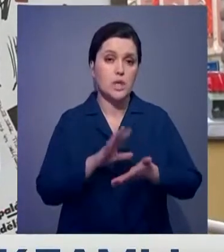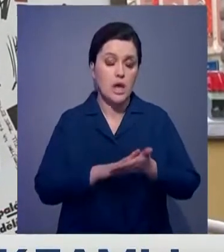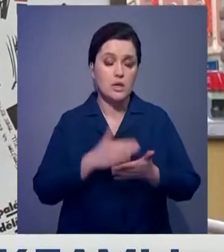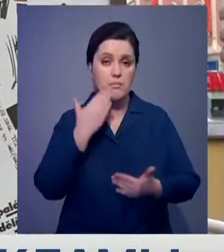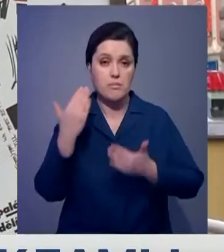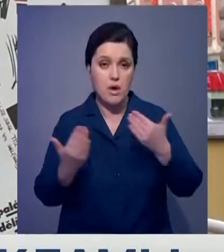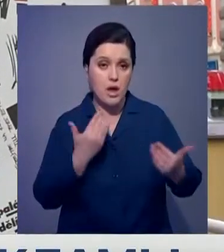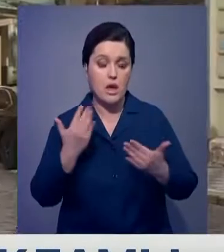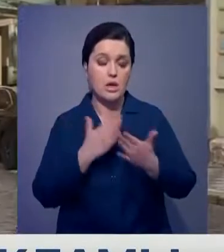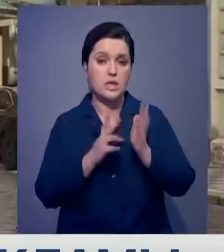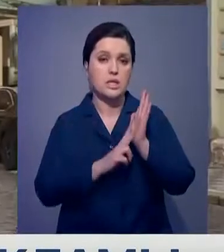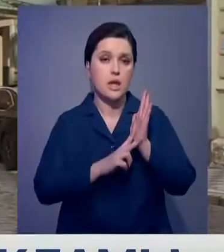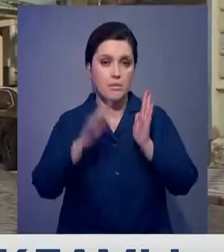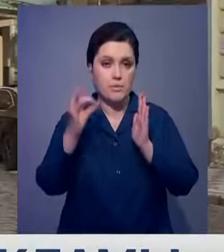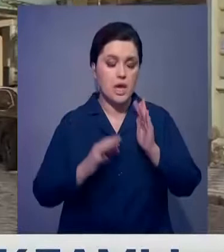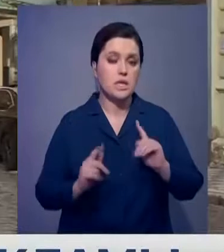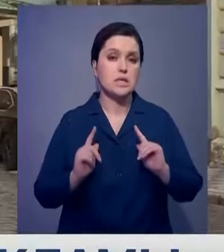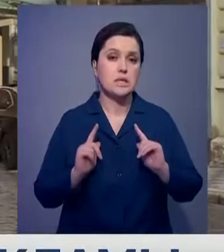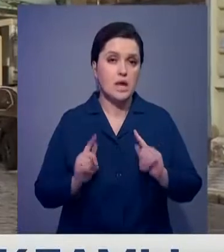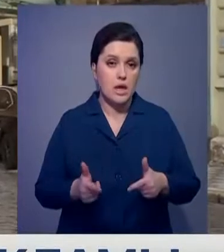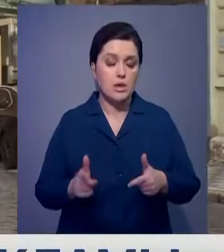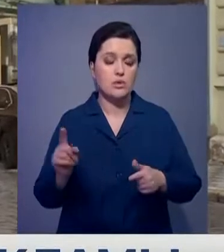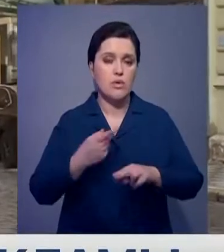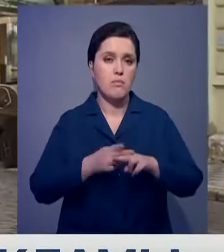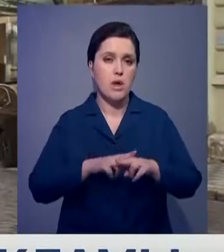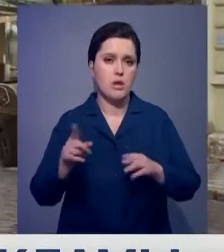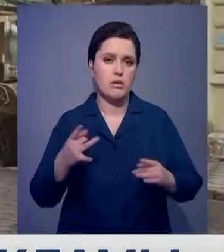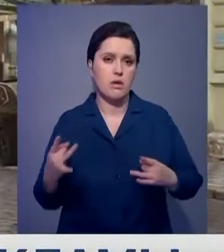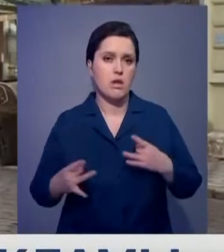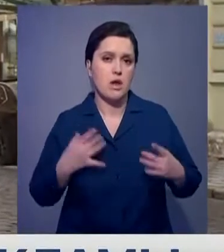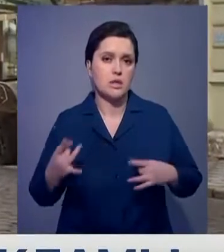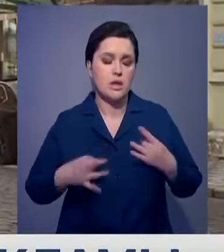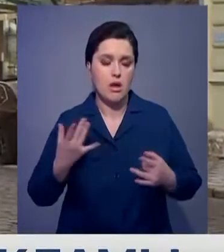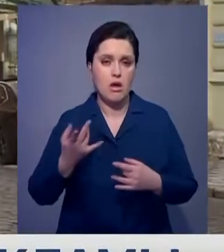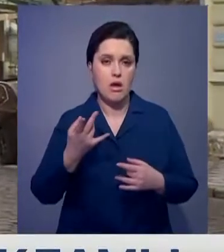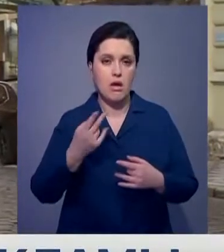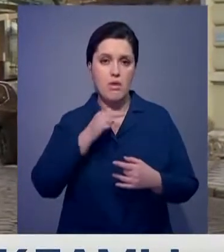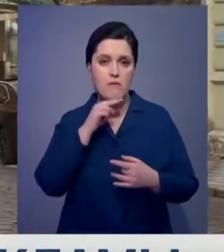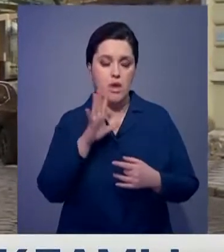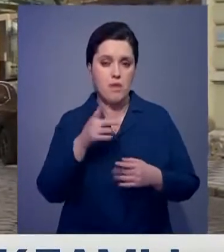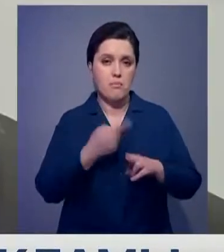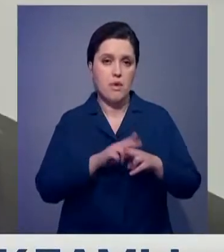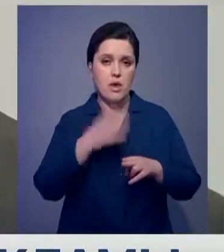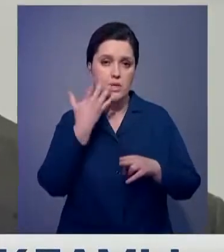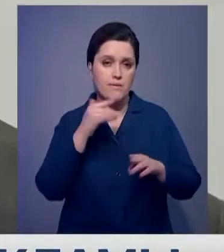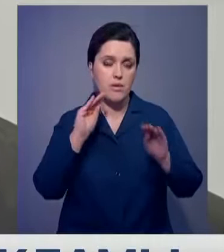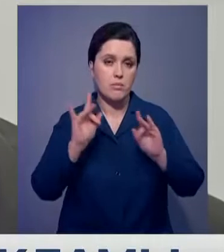% жителей столицы согласились с тем, что пестрые баннеры раздражают и отвлекают внимание от памятников и храмов.